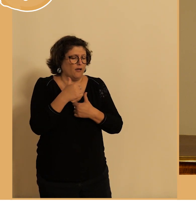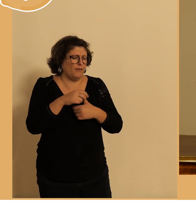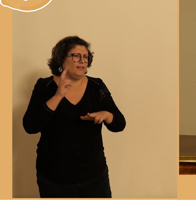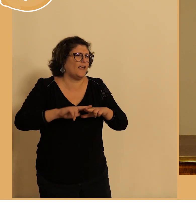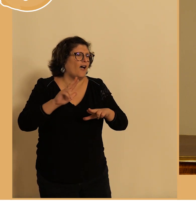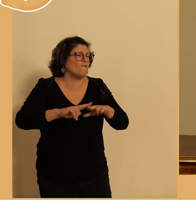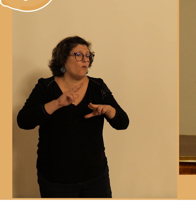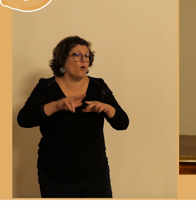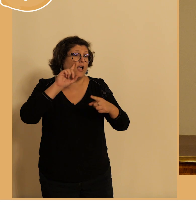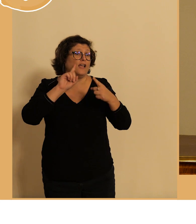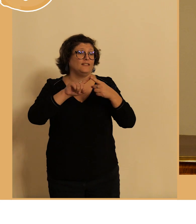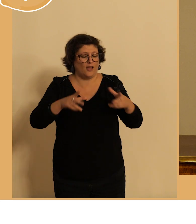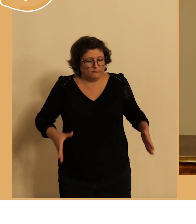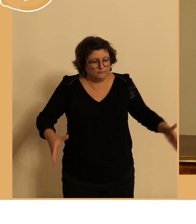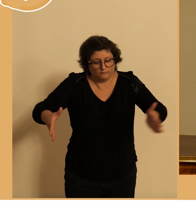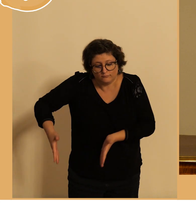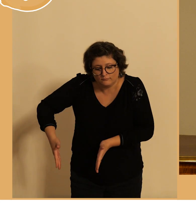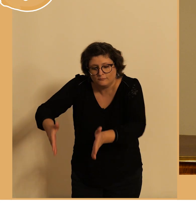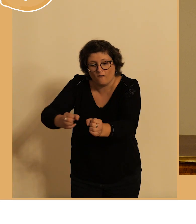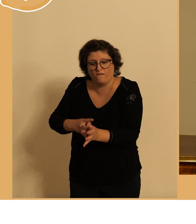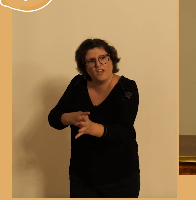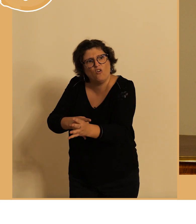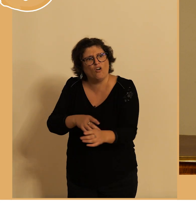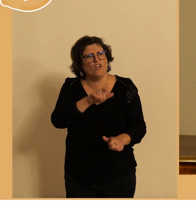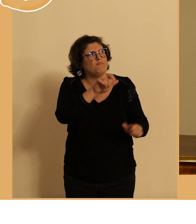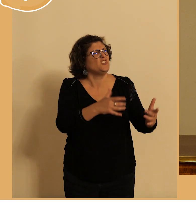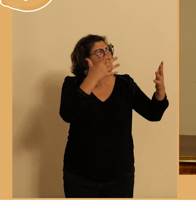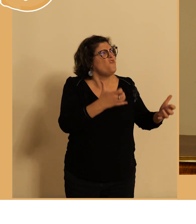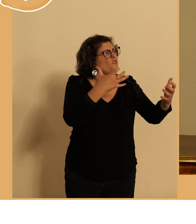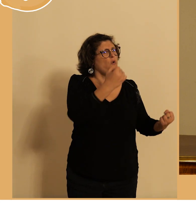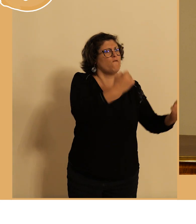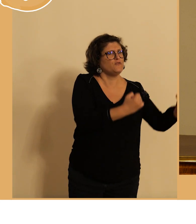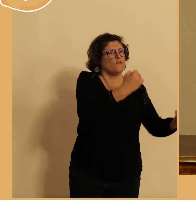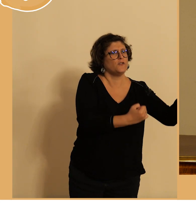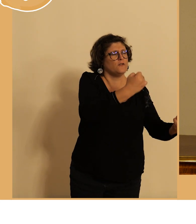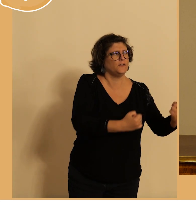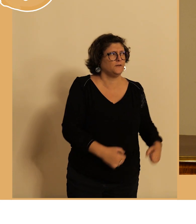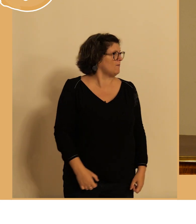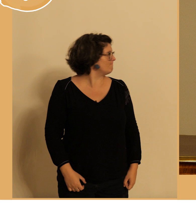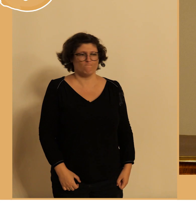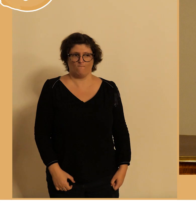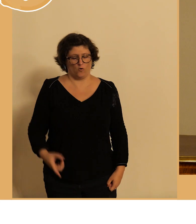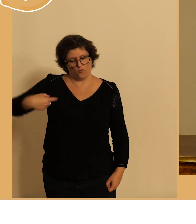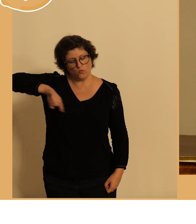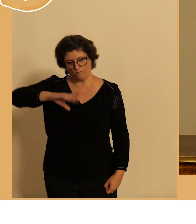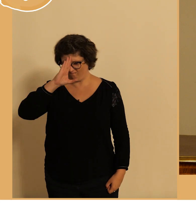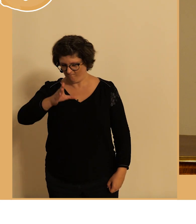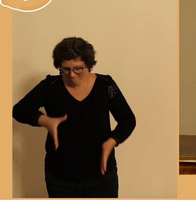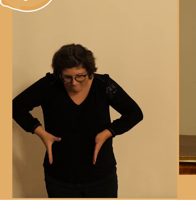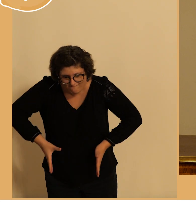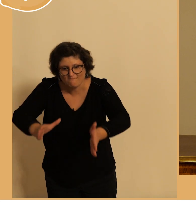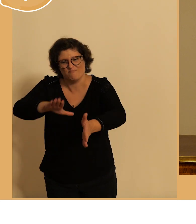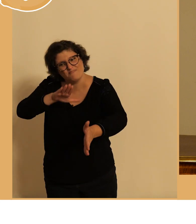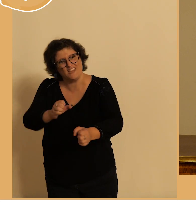l'époque il y avait une pression automobile très forte donc l'opération Dream Dream c'était à cette époque là aussi et